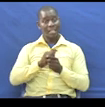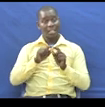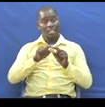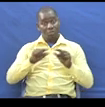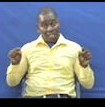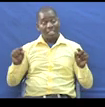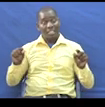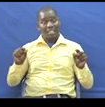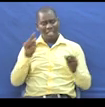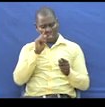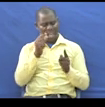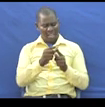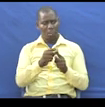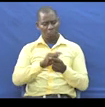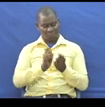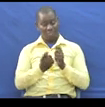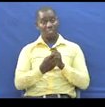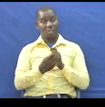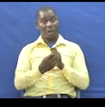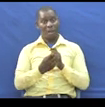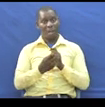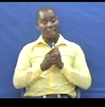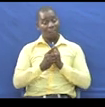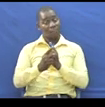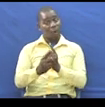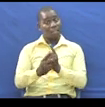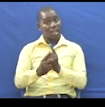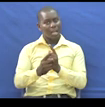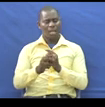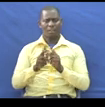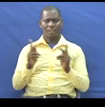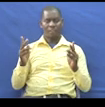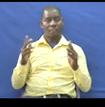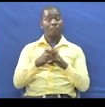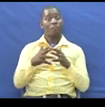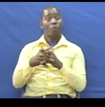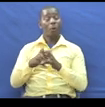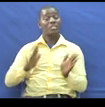Kila nino Lina Tafsiriwa Yapo Linafuata Sarufi Ya Lugalengwa